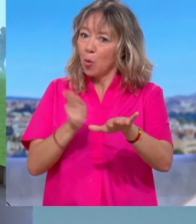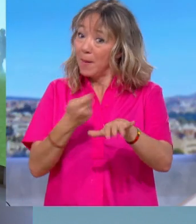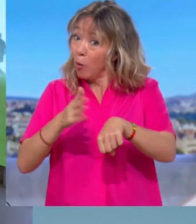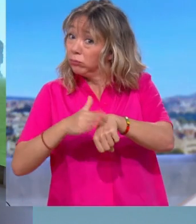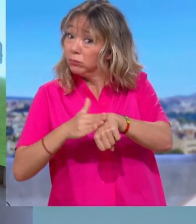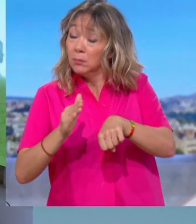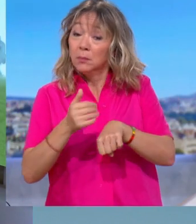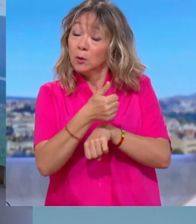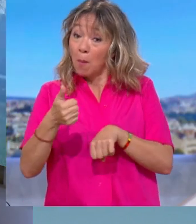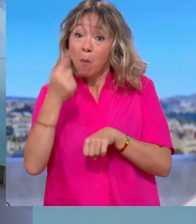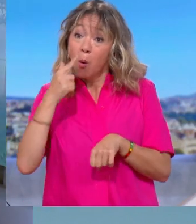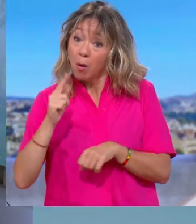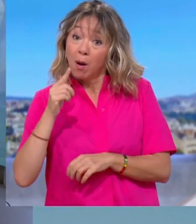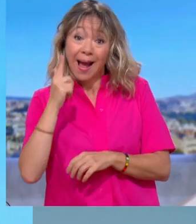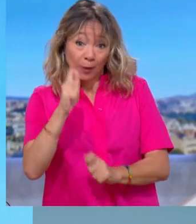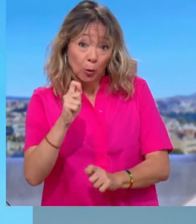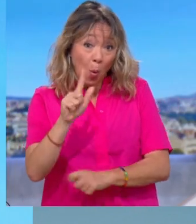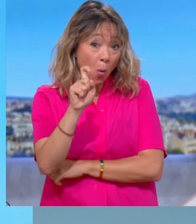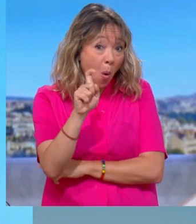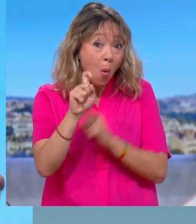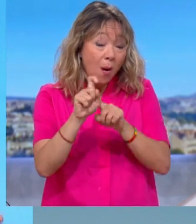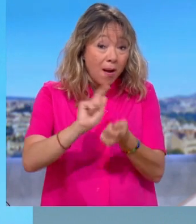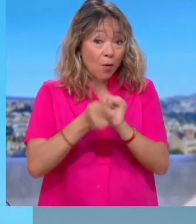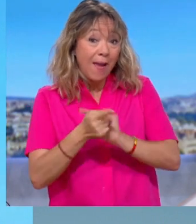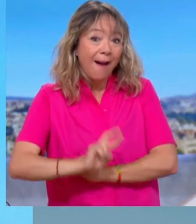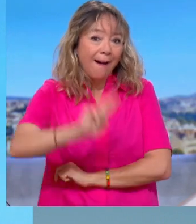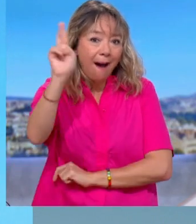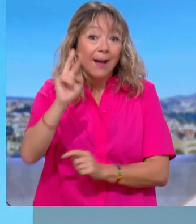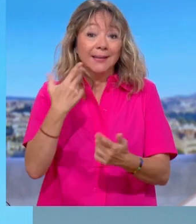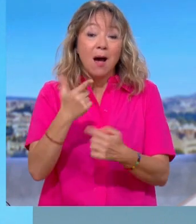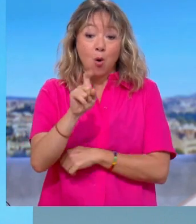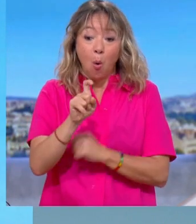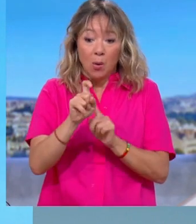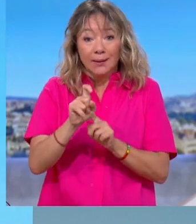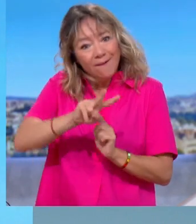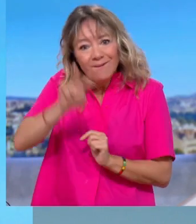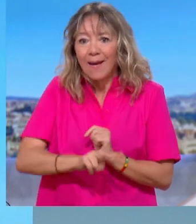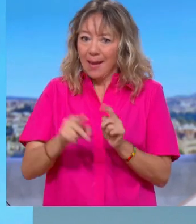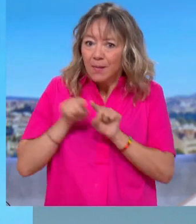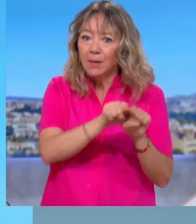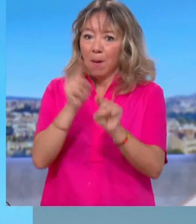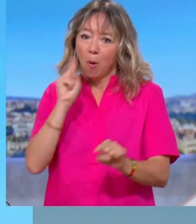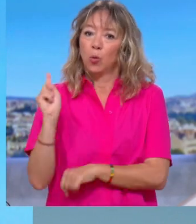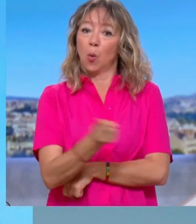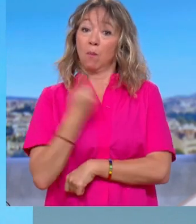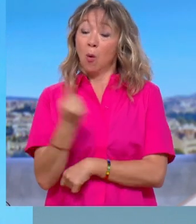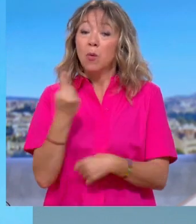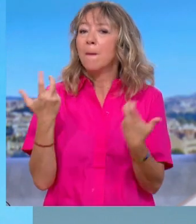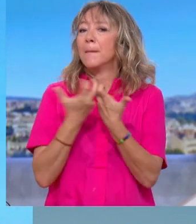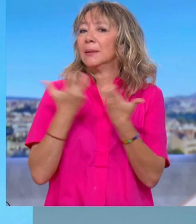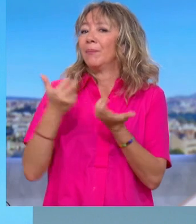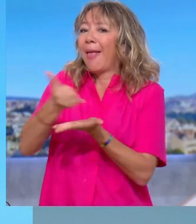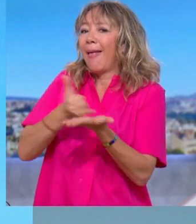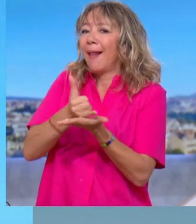devient un bien rare, un bien essentiel et un bien qui est un bien commun. Regardez ce qui s fait à Mayotte en ce moment. Vous voyez bien que quand il n'y a plus d'eau, parce qu'il la